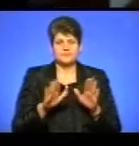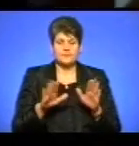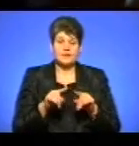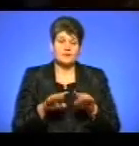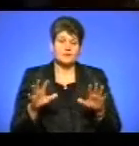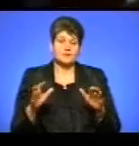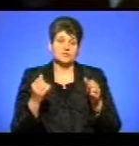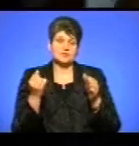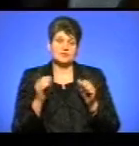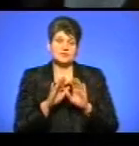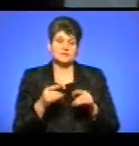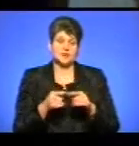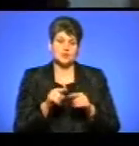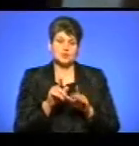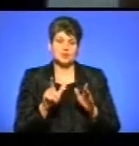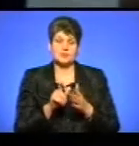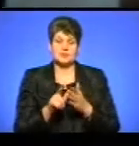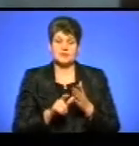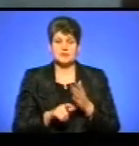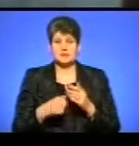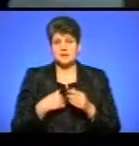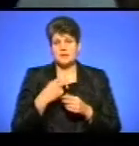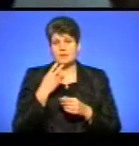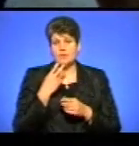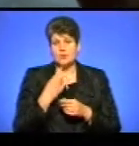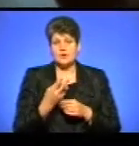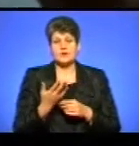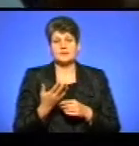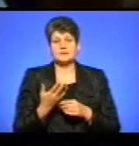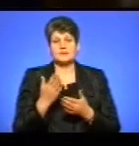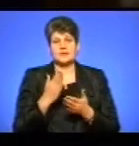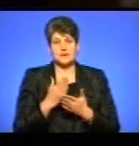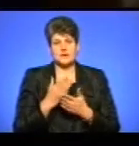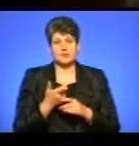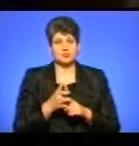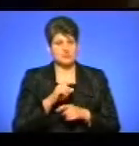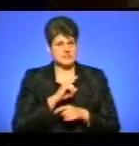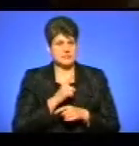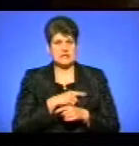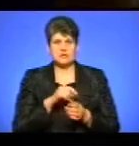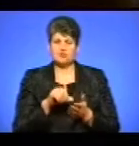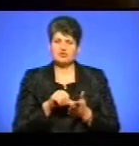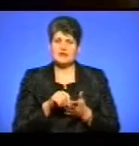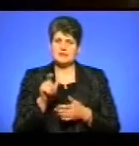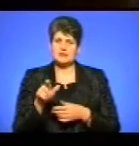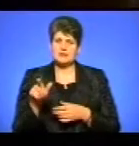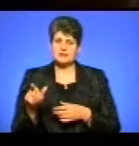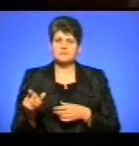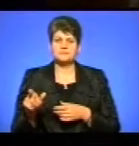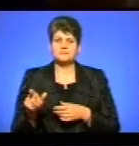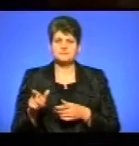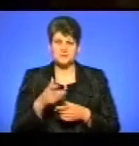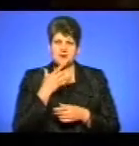вирішила співати саме ці пісні. На мій погляд, є досить сильні учасники, досить